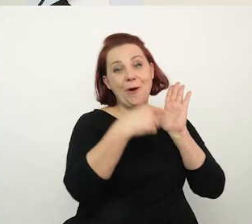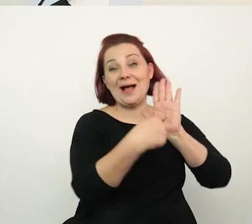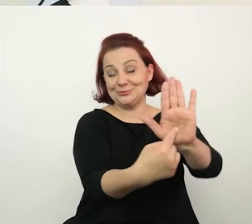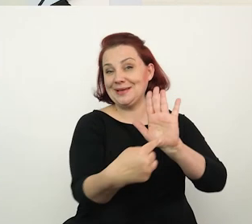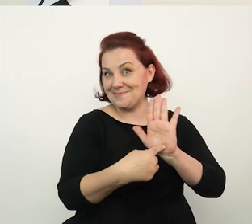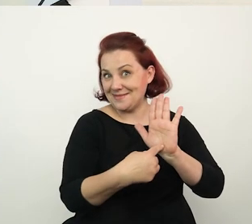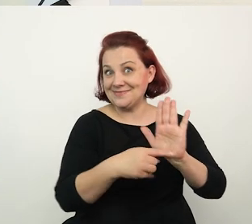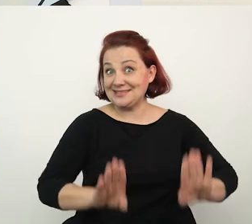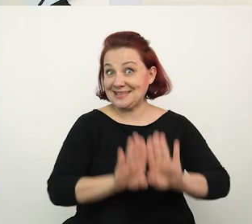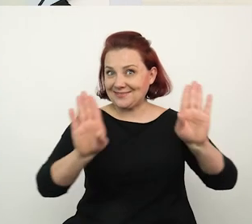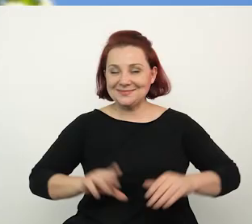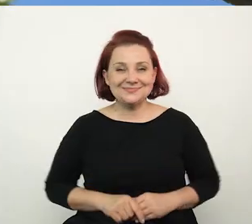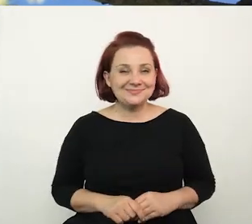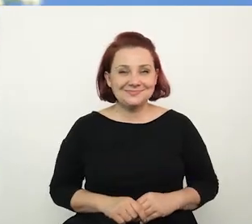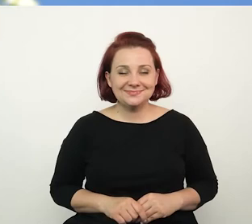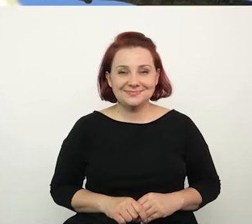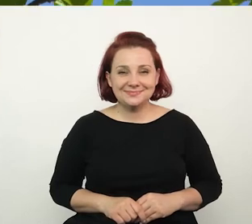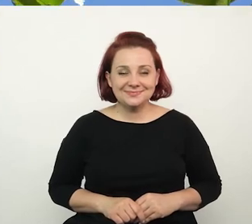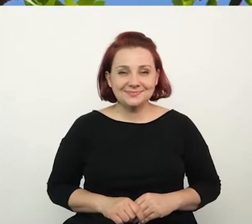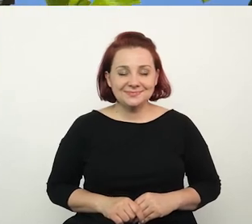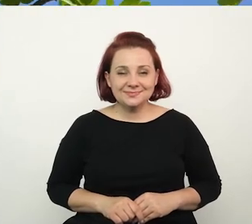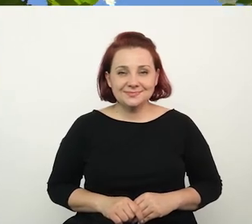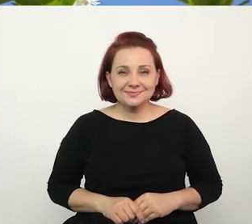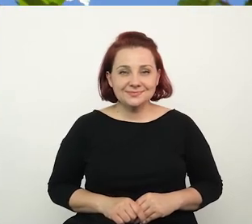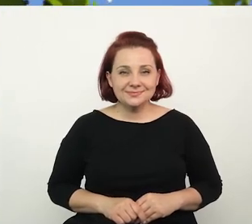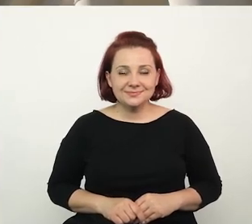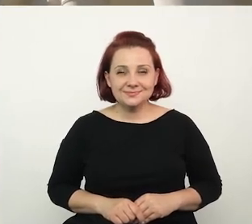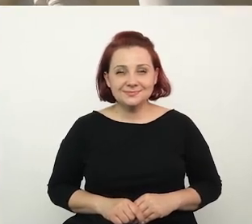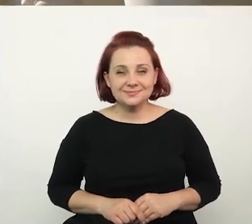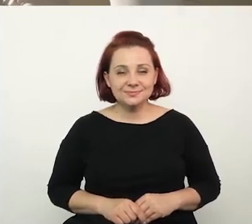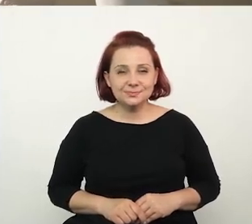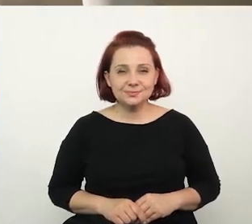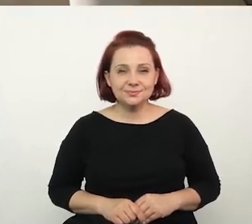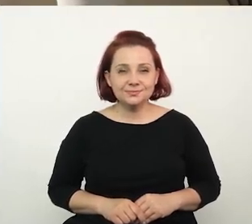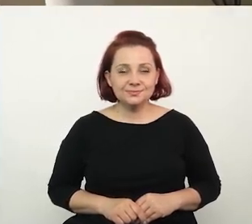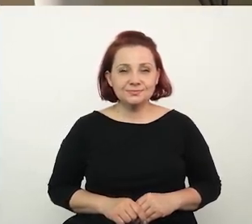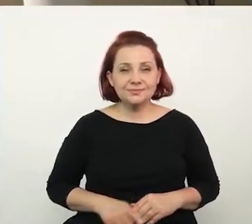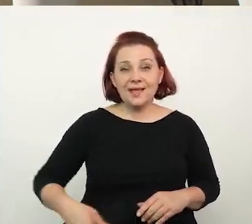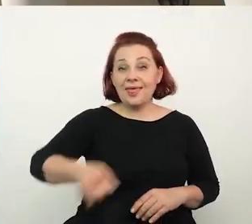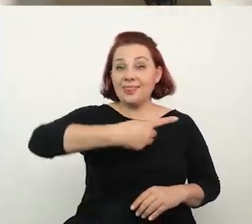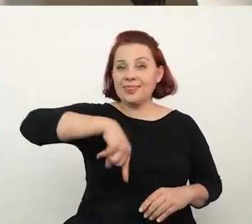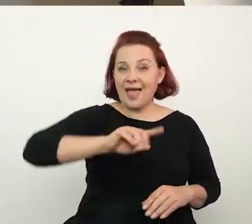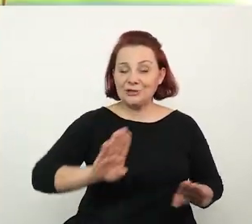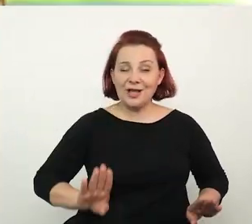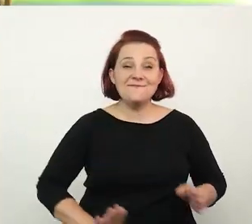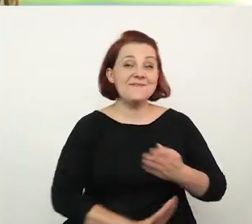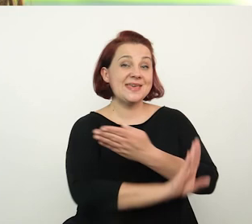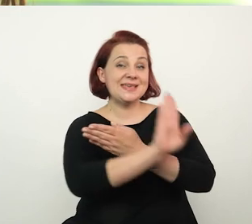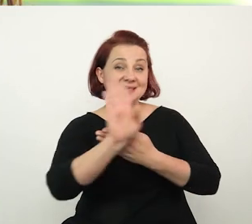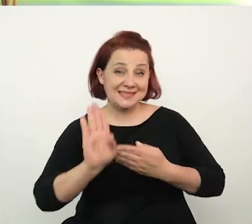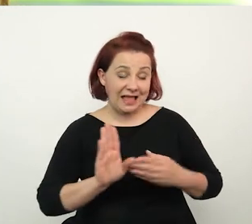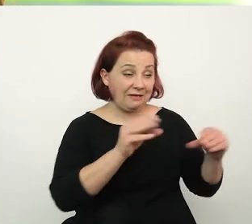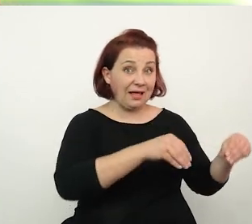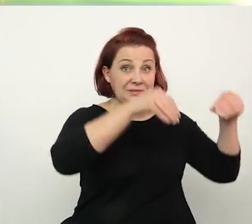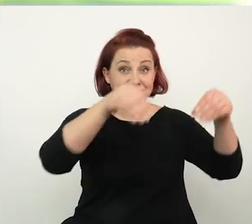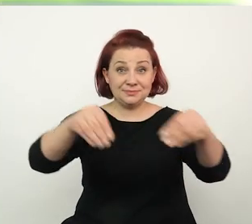uświetniają tą wystawę. Maria Lempart, kierownik Domu Zwierzchnieckiego Oddziału Muzeum Krakowa. Nasza wędrująca